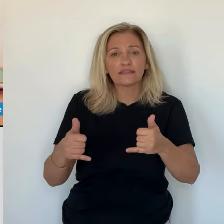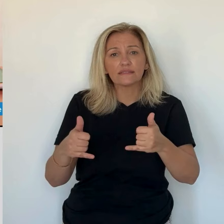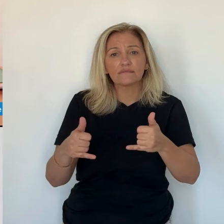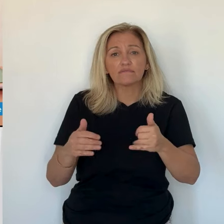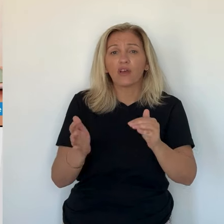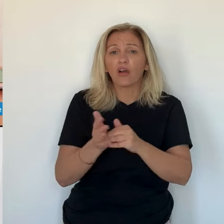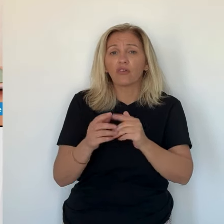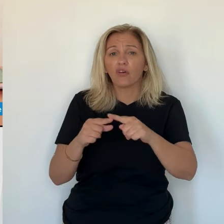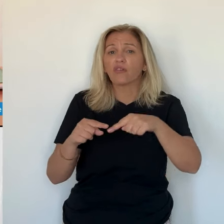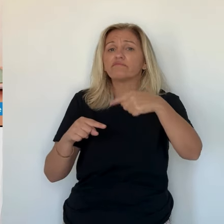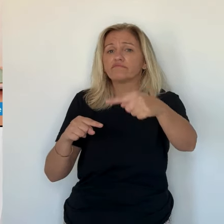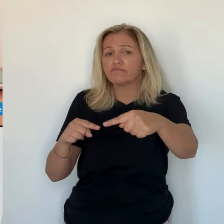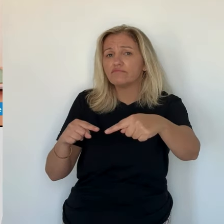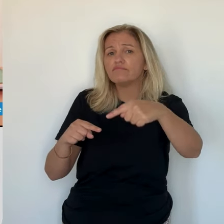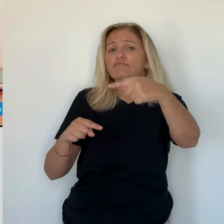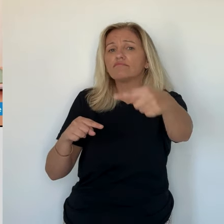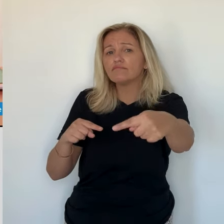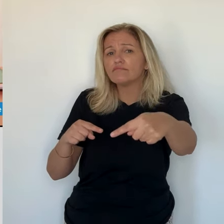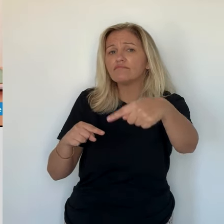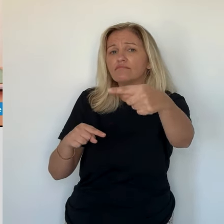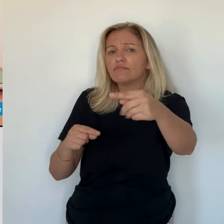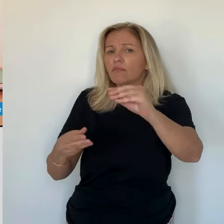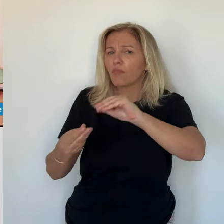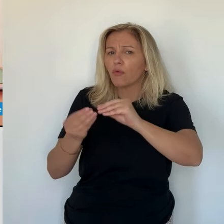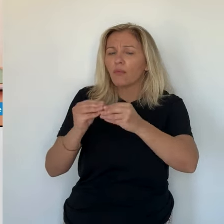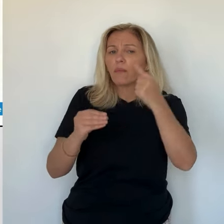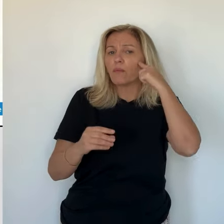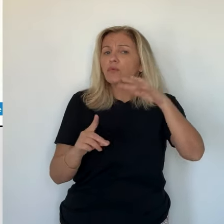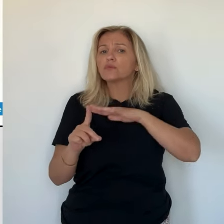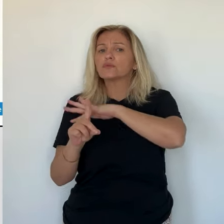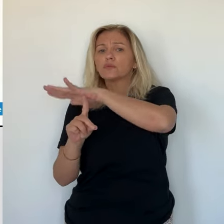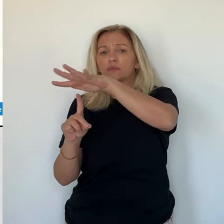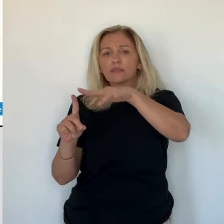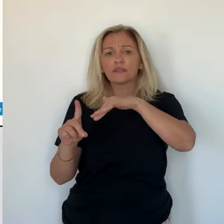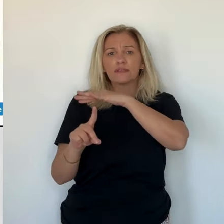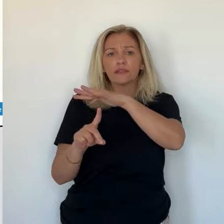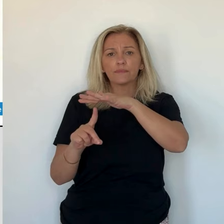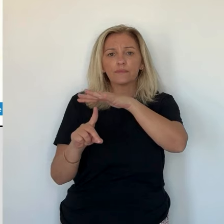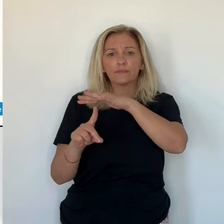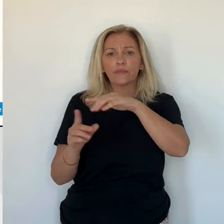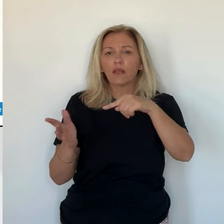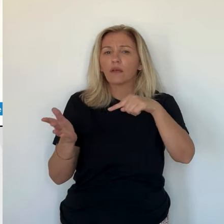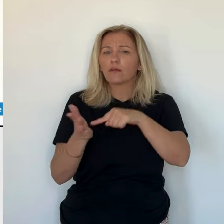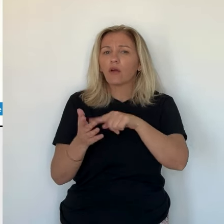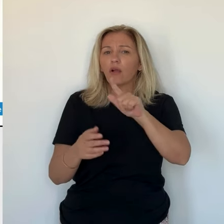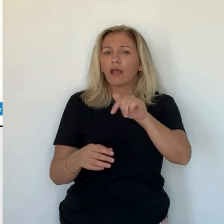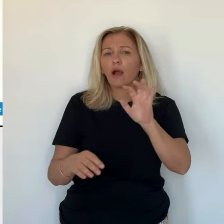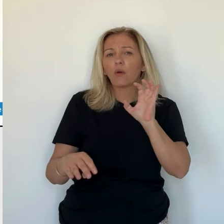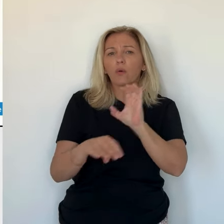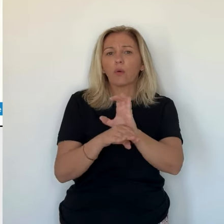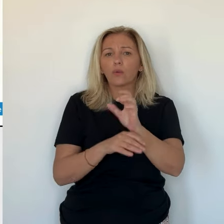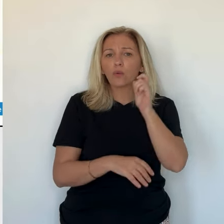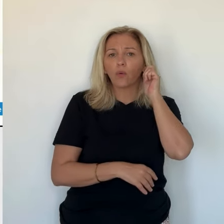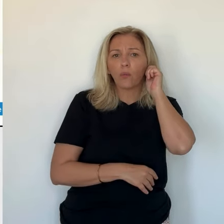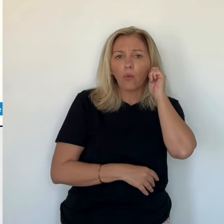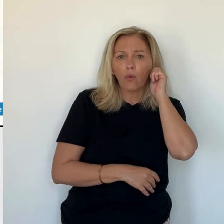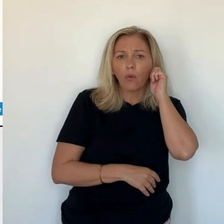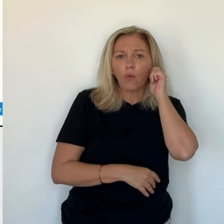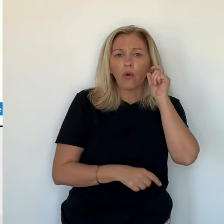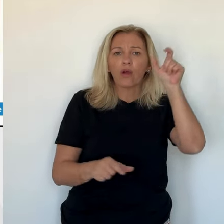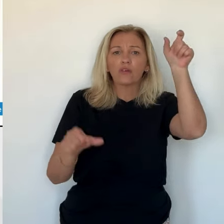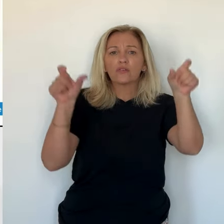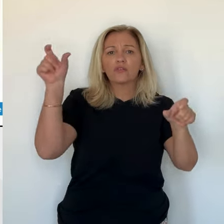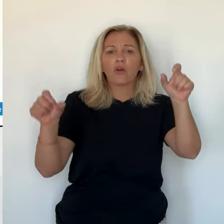passer. Parce que c'est un problème qui concerne toute la société. Dans une société, lorsqu'il y une homophobie qui persiste, qui apparaît,